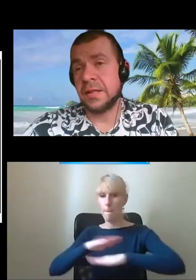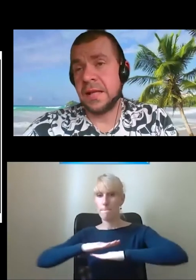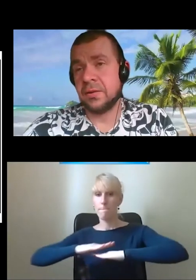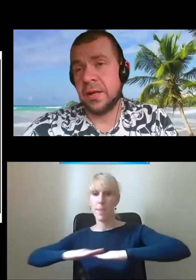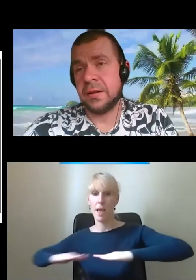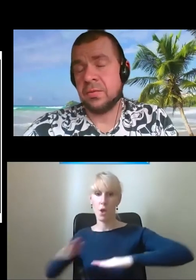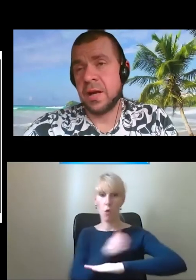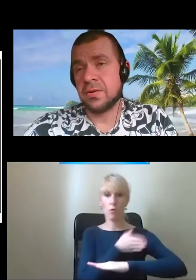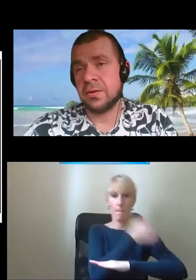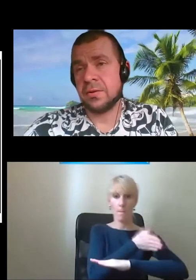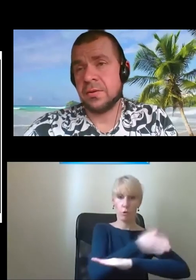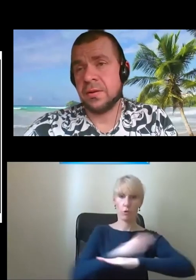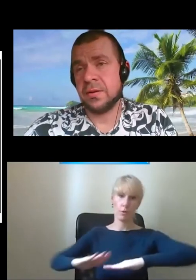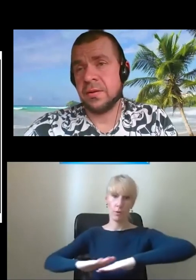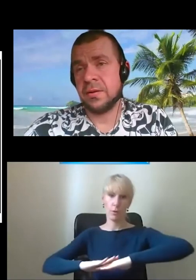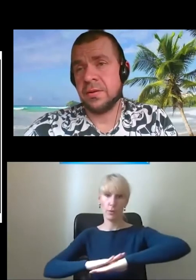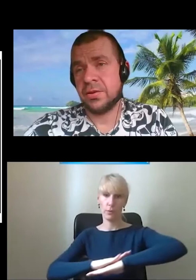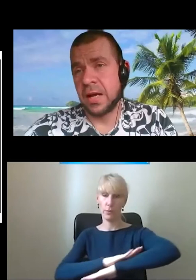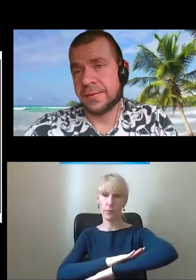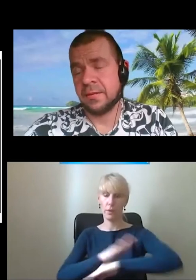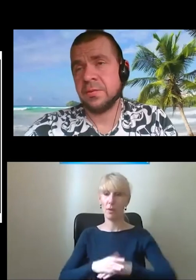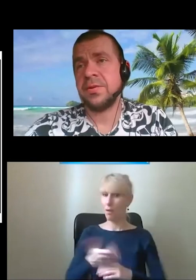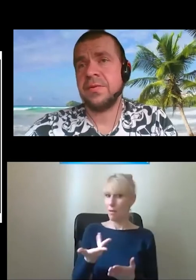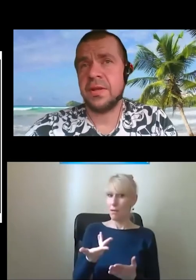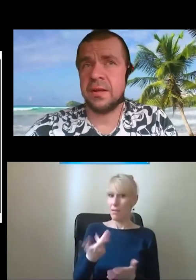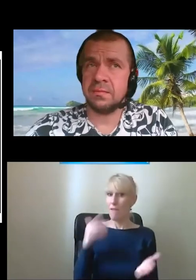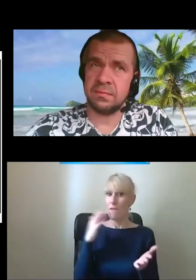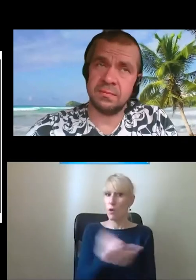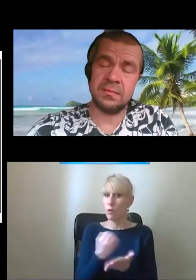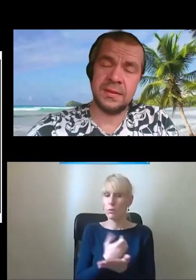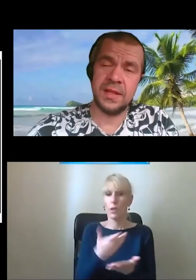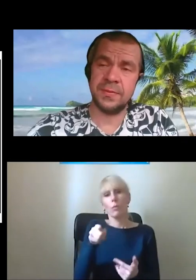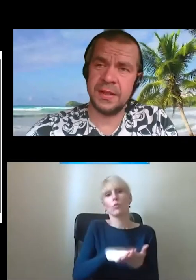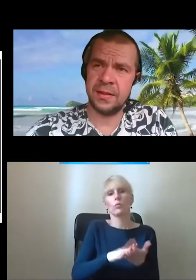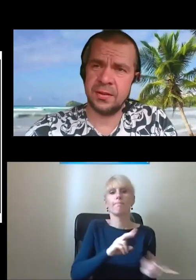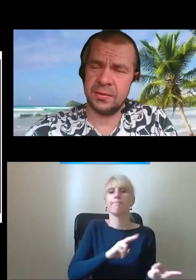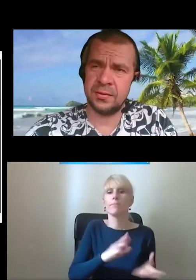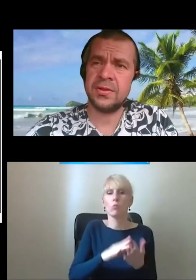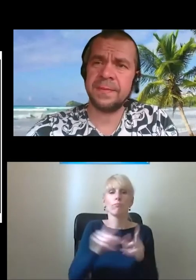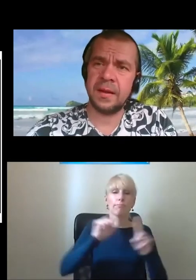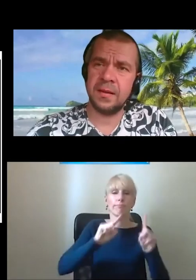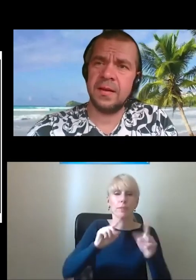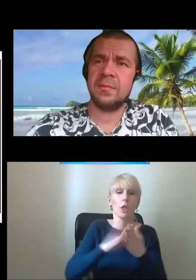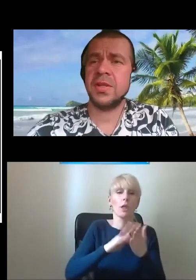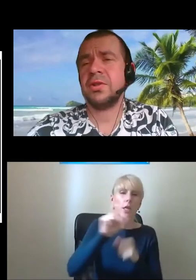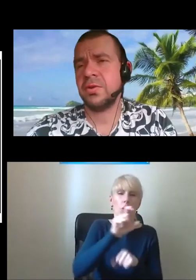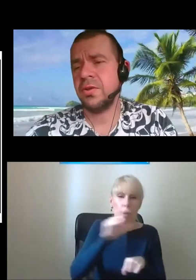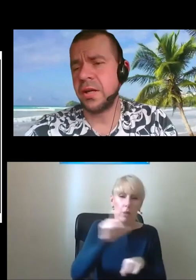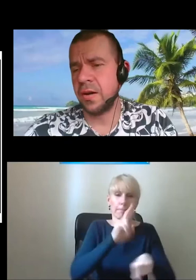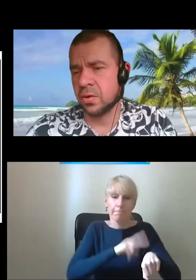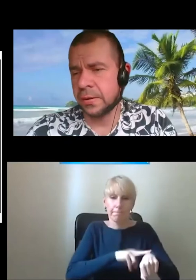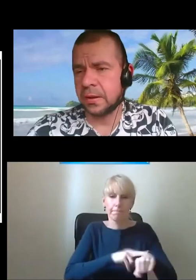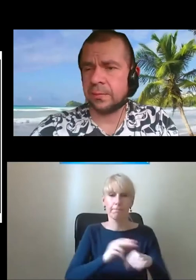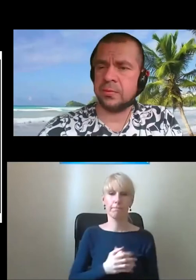Nie wykorzystano jej, tłumacząc się czasem, oczywiście nie jesteśmy w stanie to zrozumieć. Znaczy, możemy to